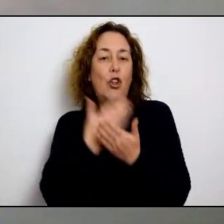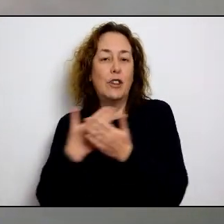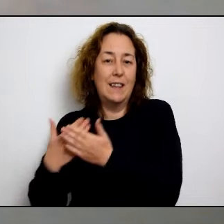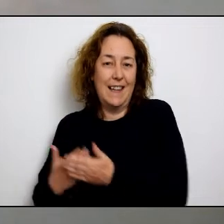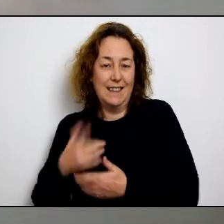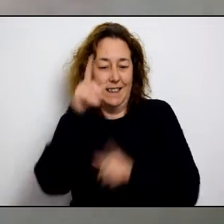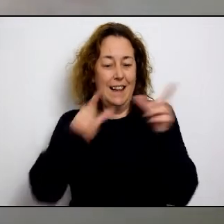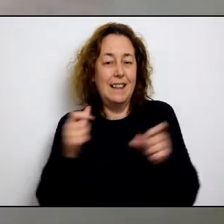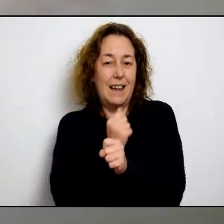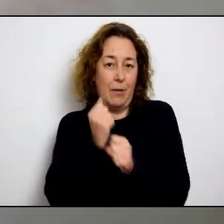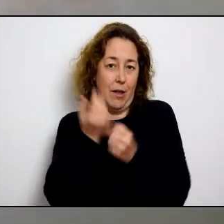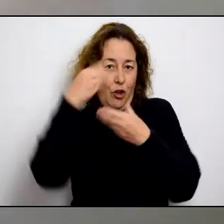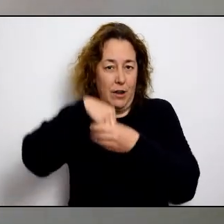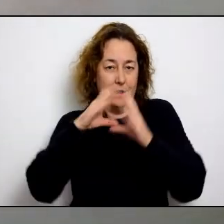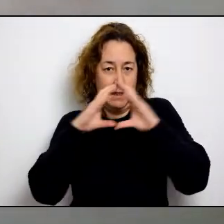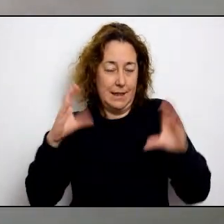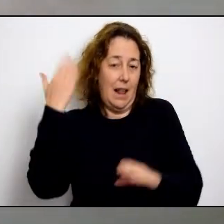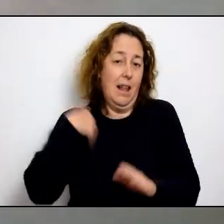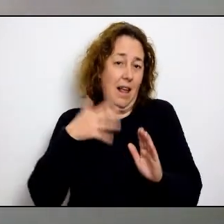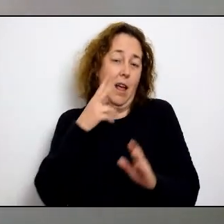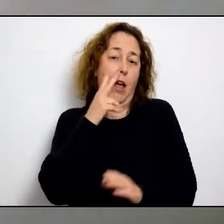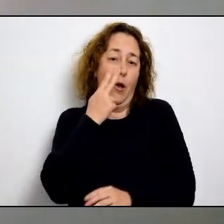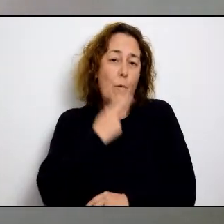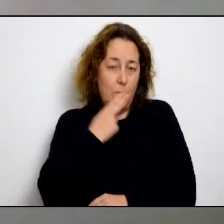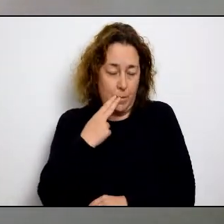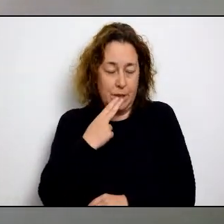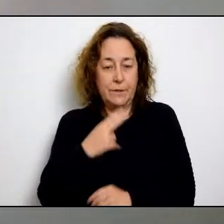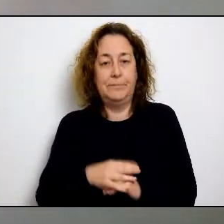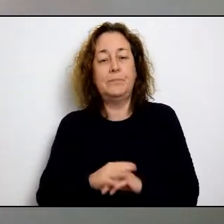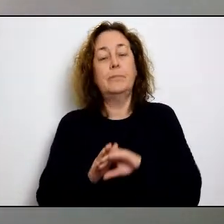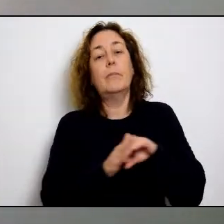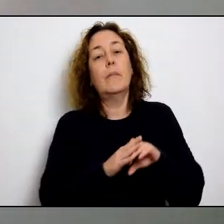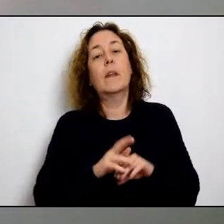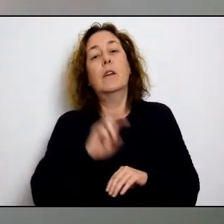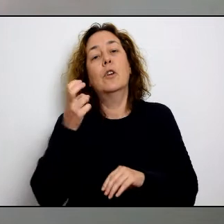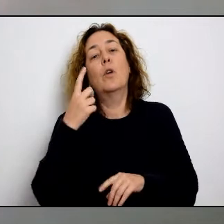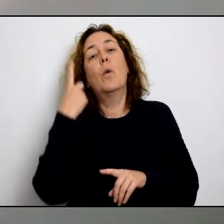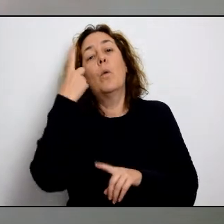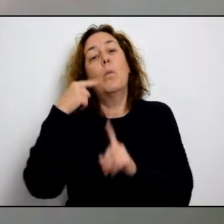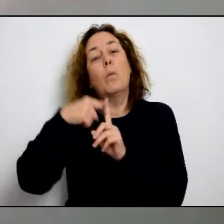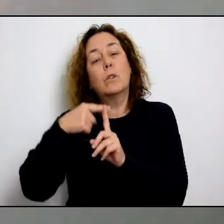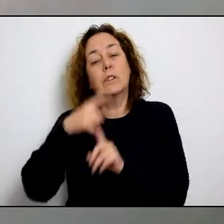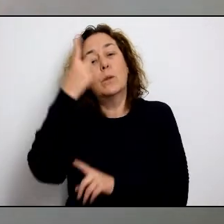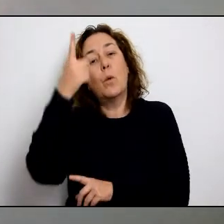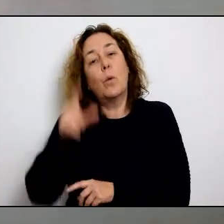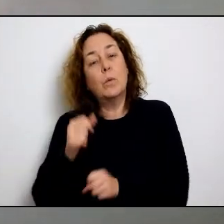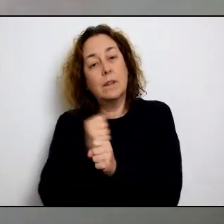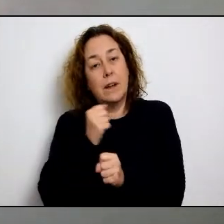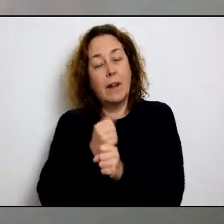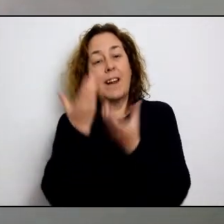aquest geriàtric. Seguim a l'espera dels resultats d'estès dels treballadors d'aquest geriàtric que ja s'han efectuat, com es va dir que es faria.